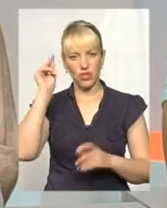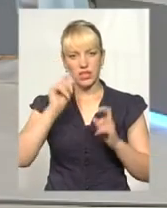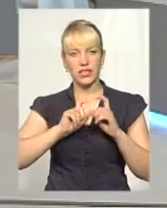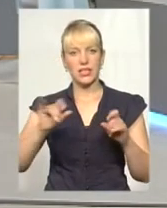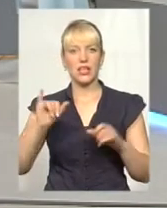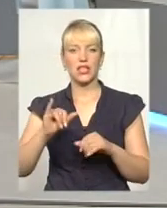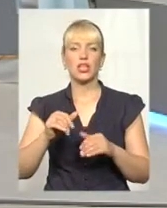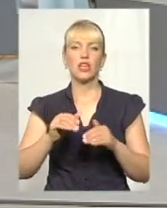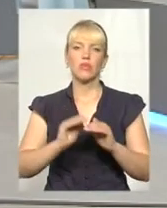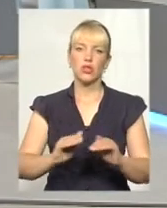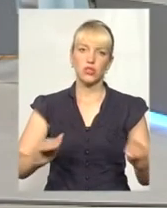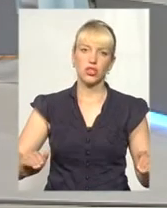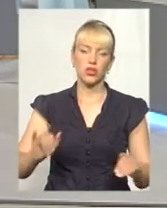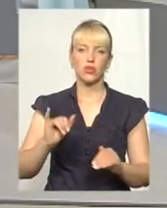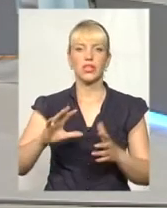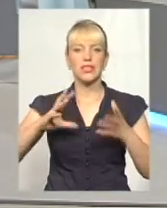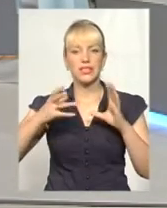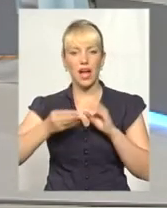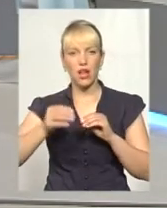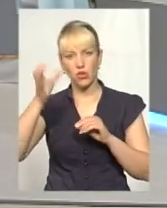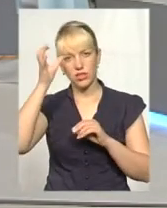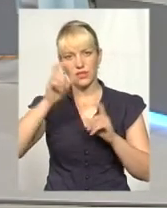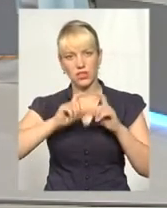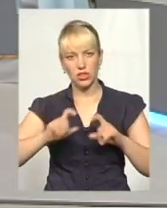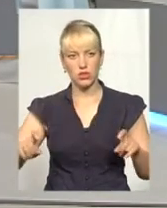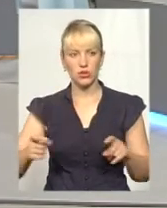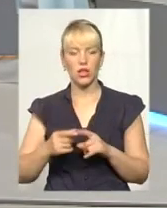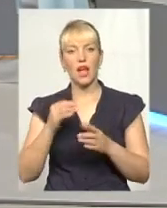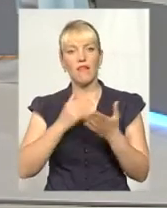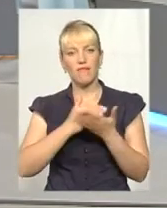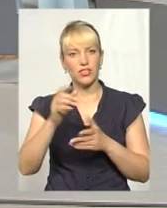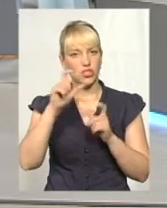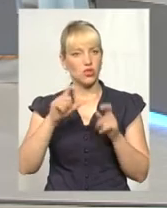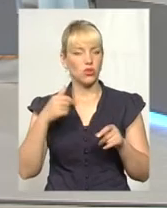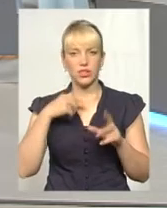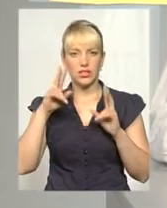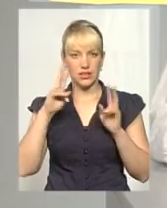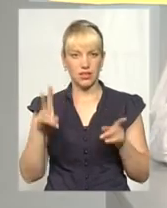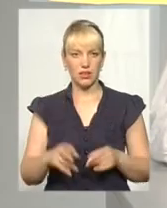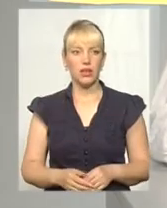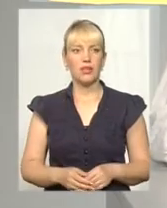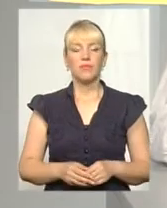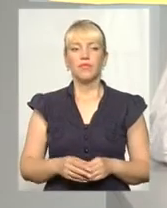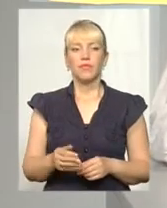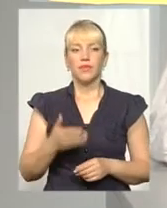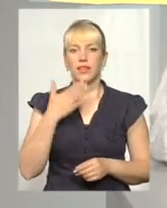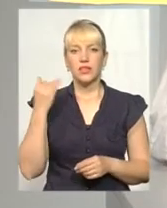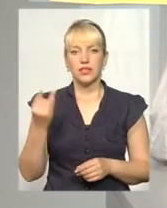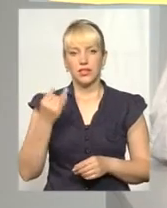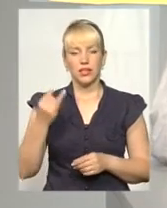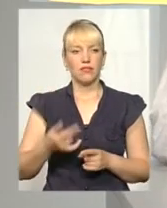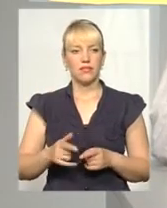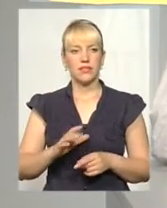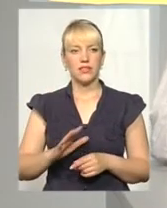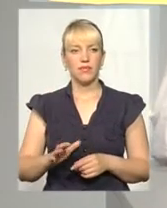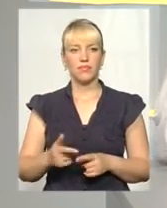дошкільного, і загальноосвітнього компоненту. Ну, напевне, вищої школи, але тут я не цікавився. До речі, а як зараз відбувається реалізація? Адже